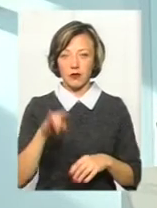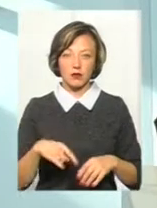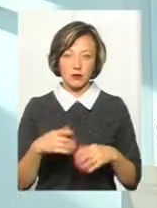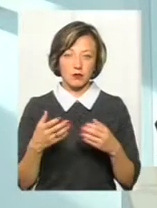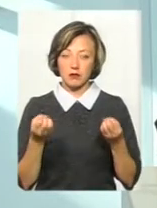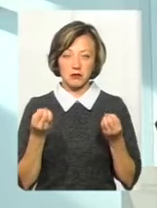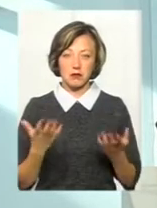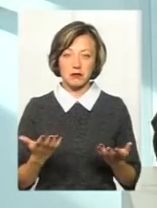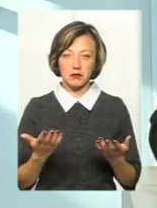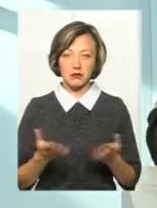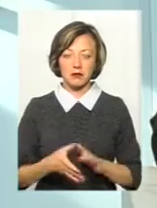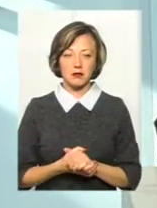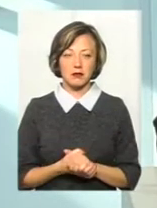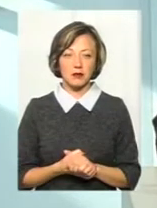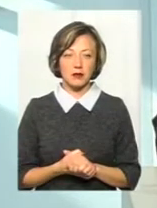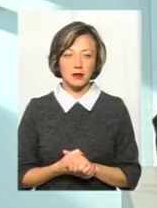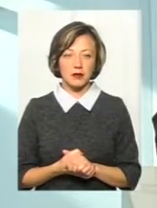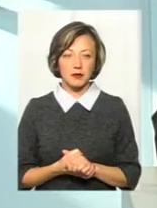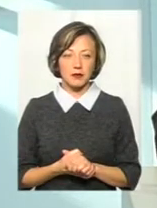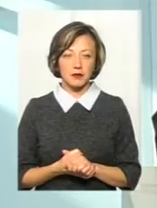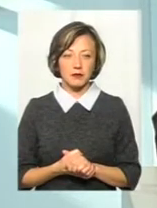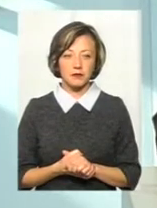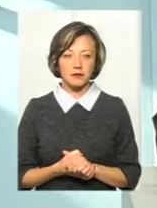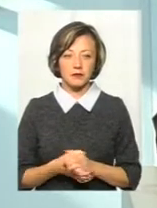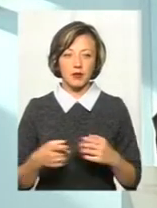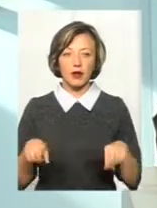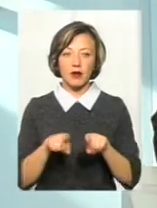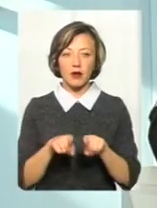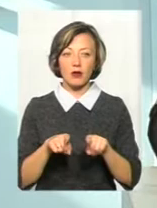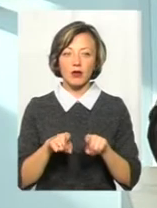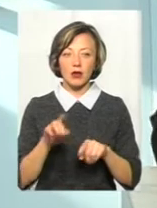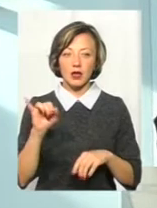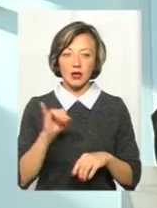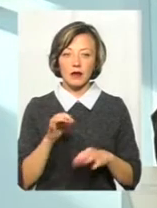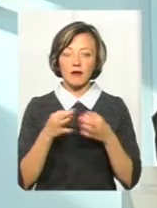відгинаються ці місця, де воно фіксується. Також наші